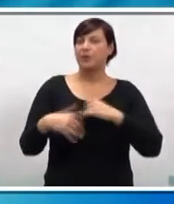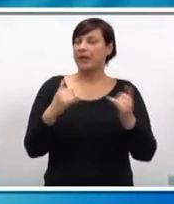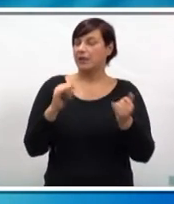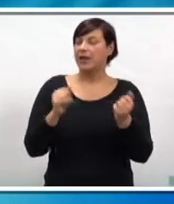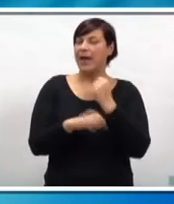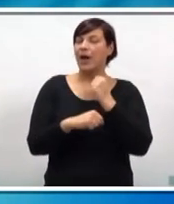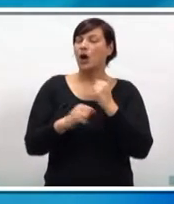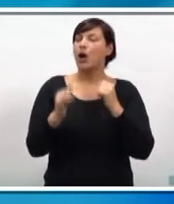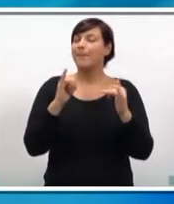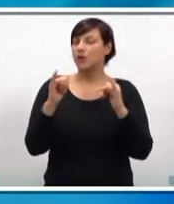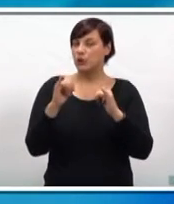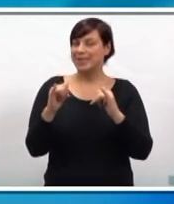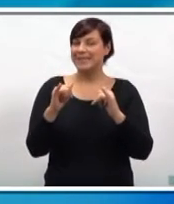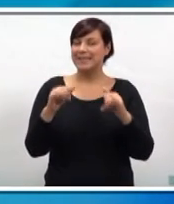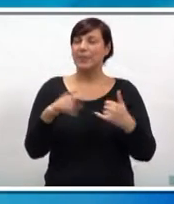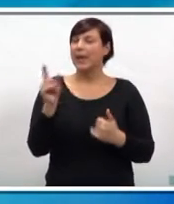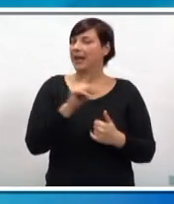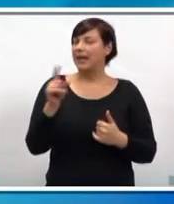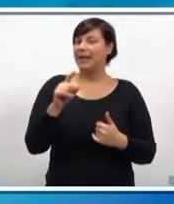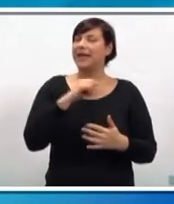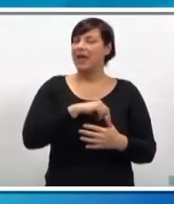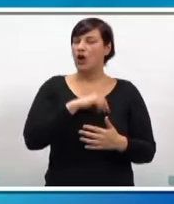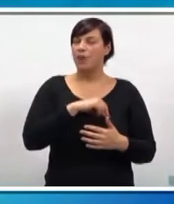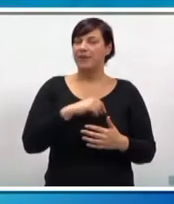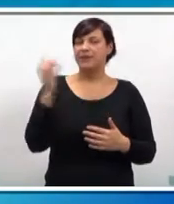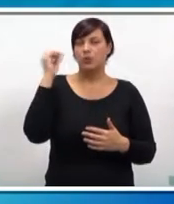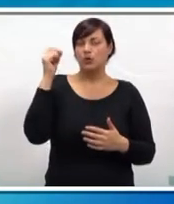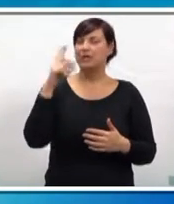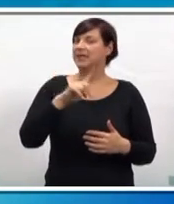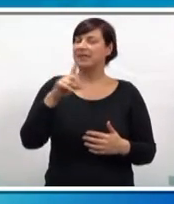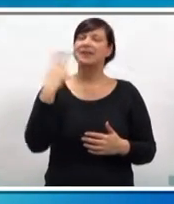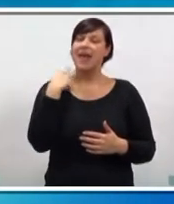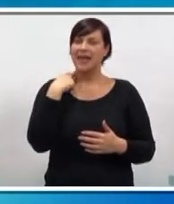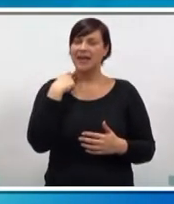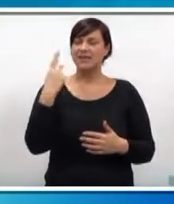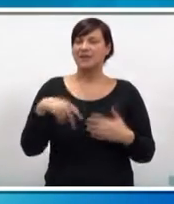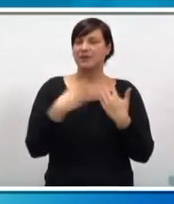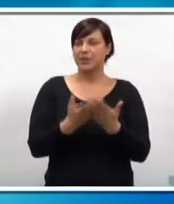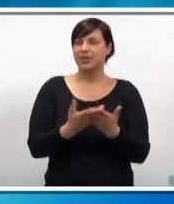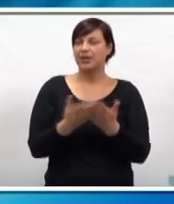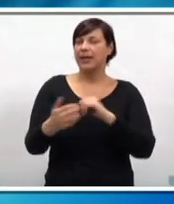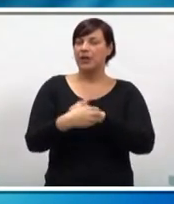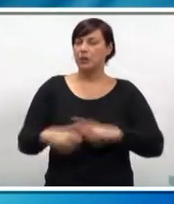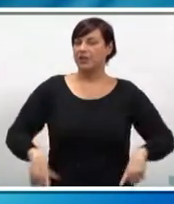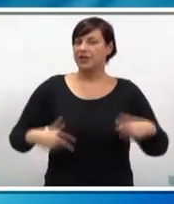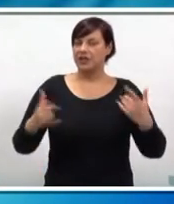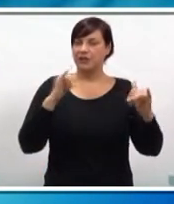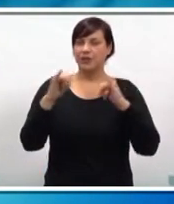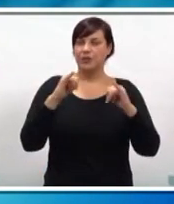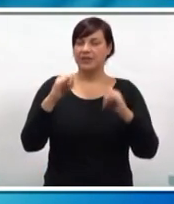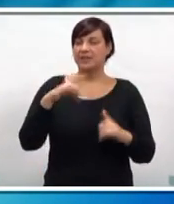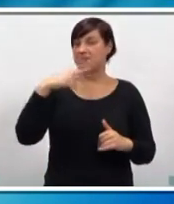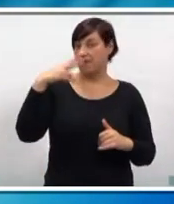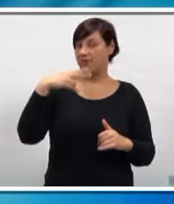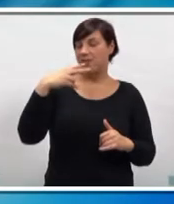Odjelu za ekonomiju i poslovnu ekonomiju na smjeru turizam nije obvezno učiti čak niti engleski jezik. S obzirom na činjenicu da Dubrovnik živi u turizma,